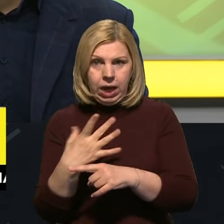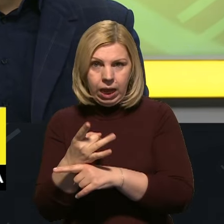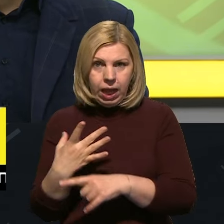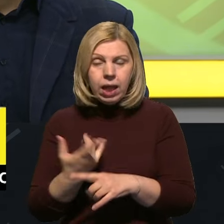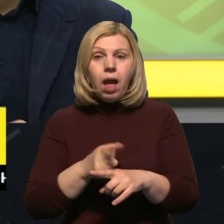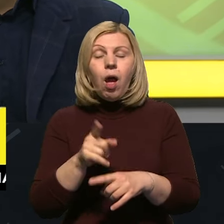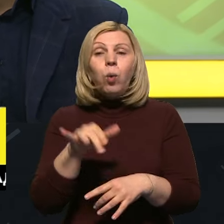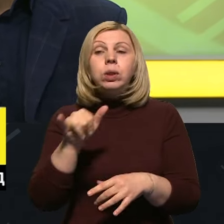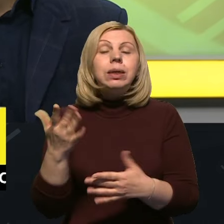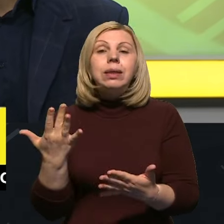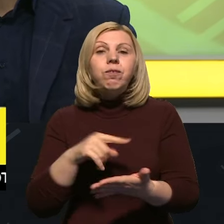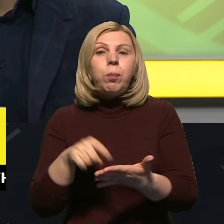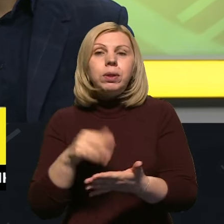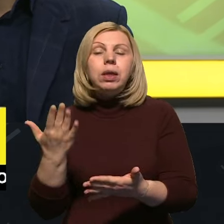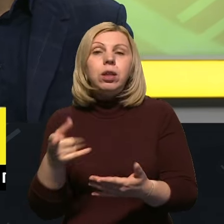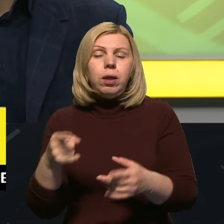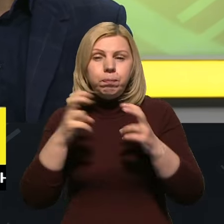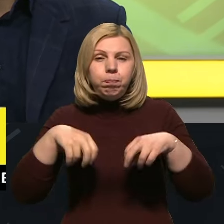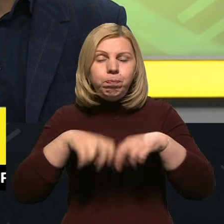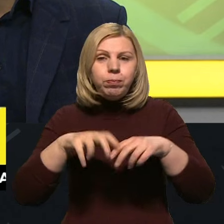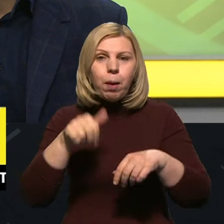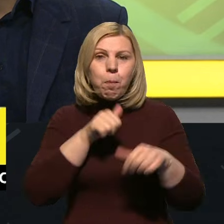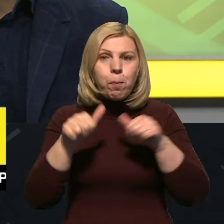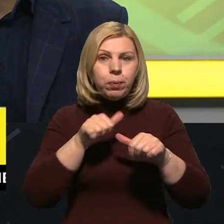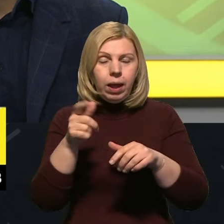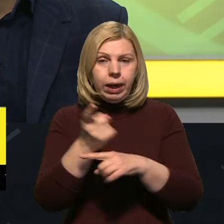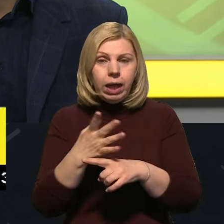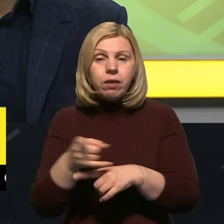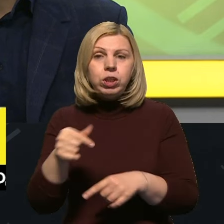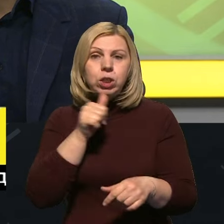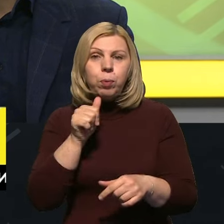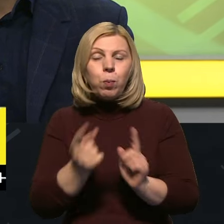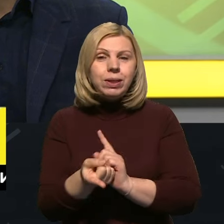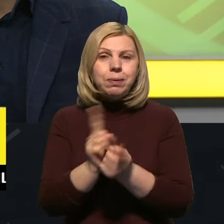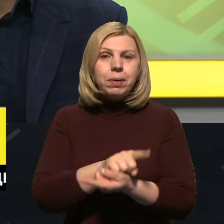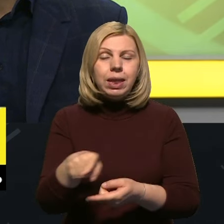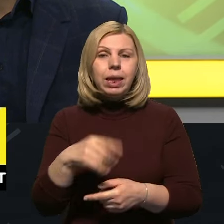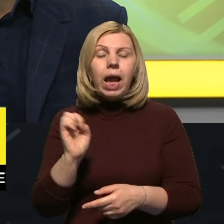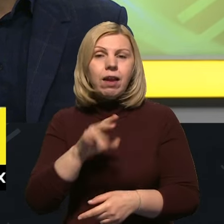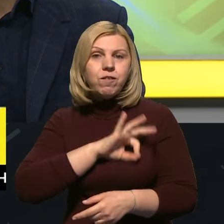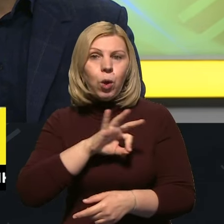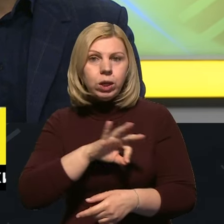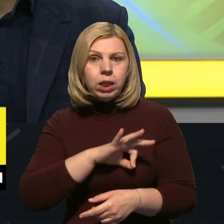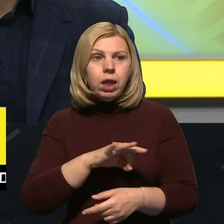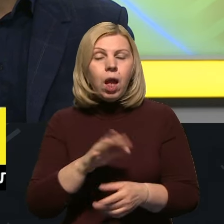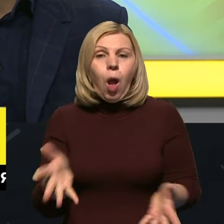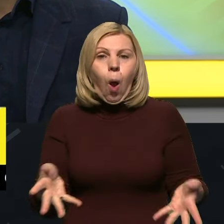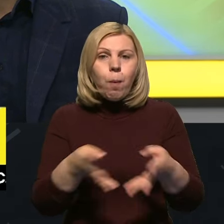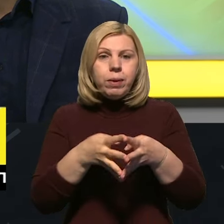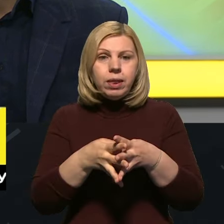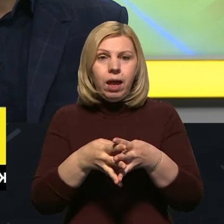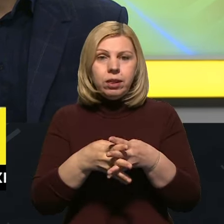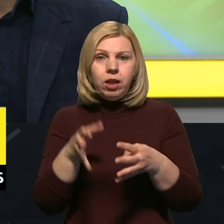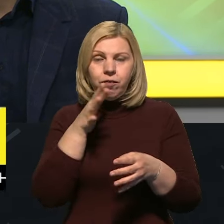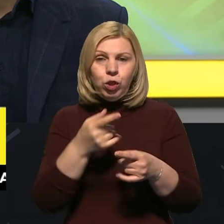питає, скільки в них є, тому що це дослідна ракета. Вони спробують скрізь все змінити тактикове використання, об'єднати у